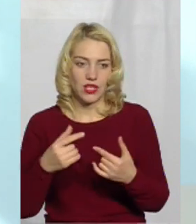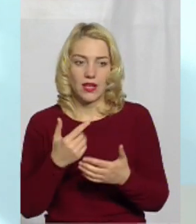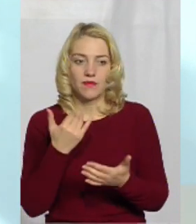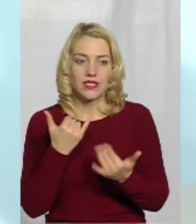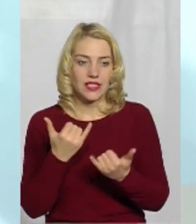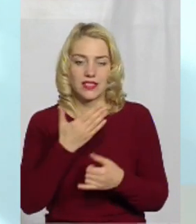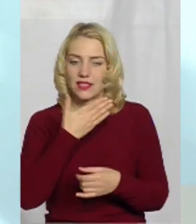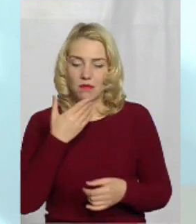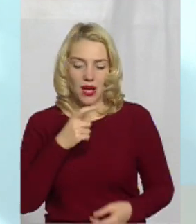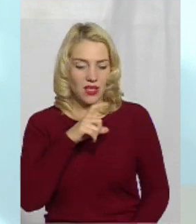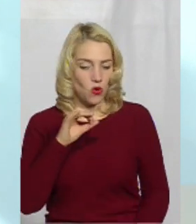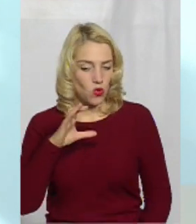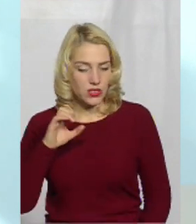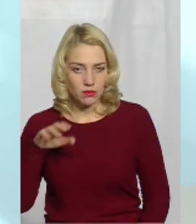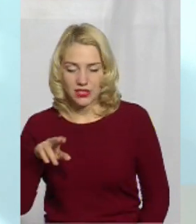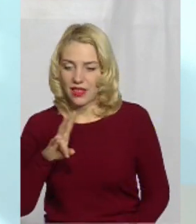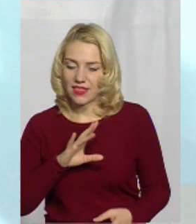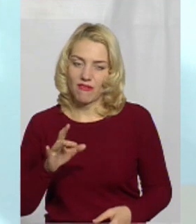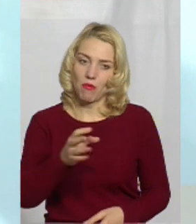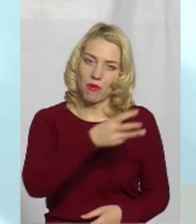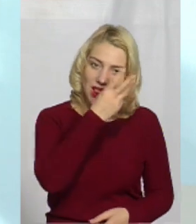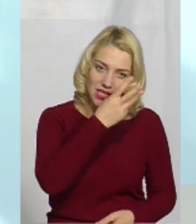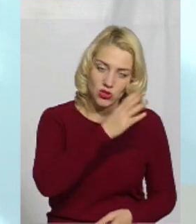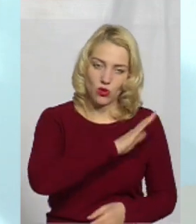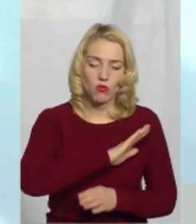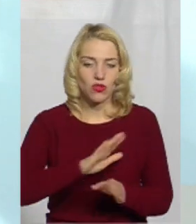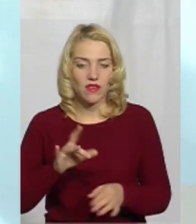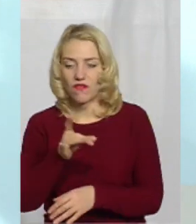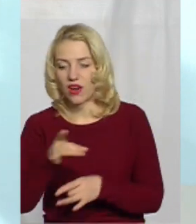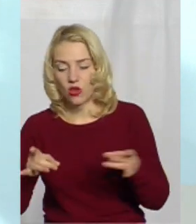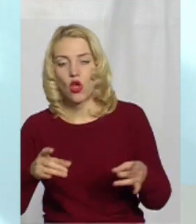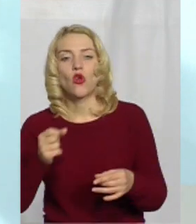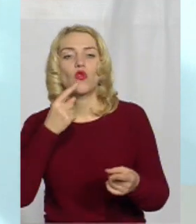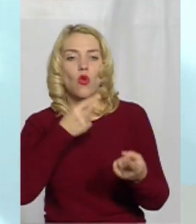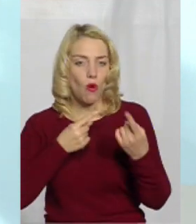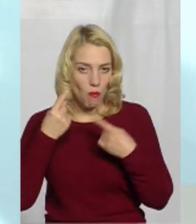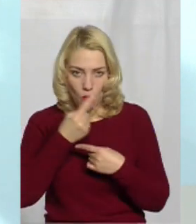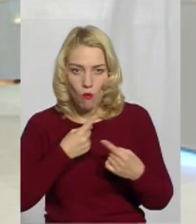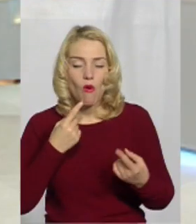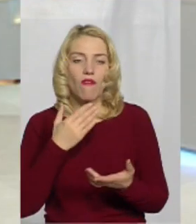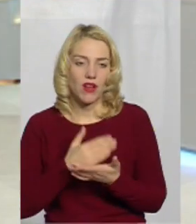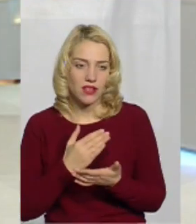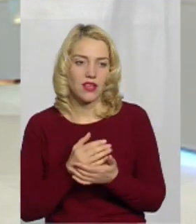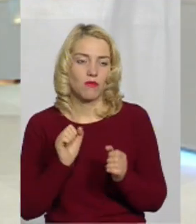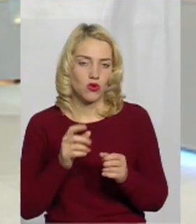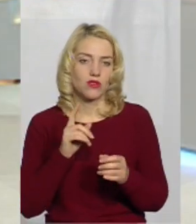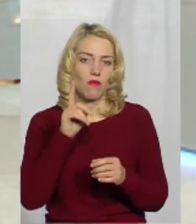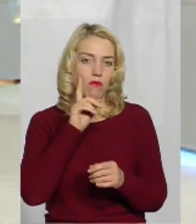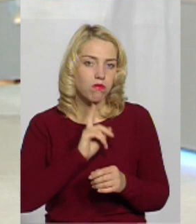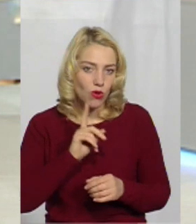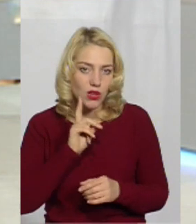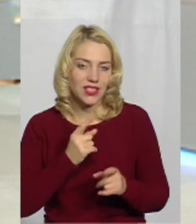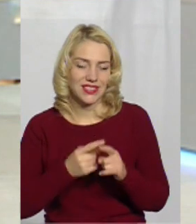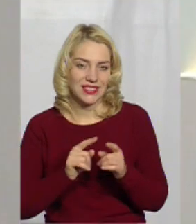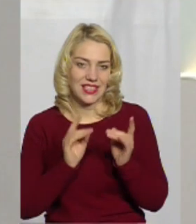Хмельницькому, ні в районах. Але мова про створення цих хосписів йде. Тобто, можна розробити. А поки що